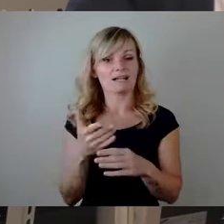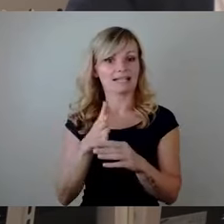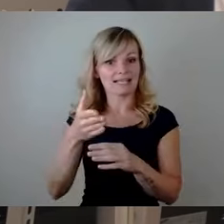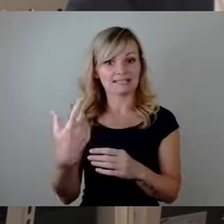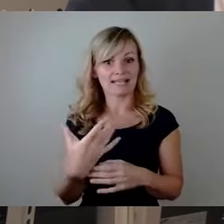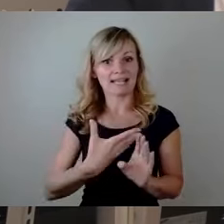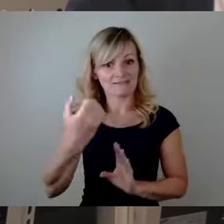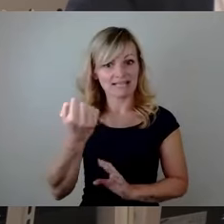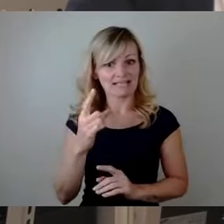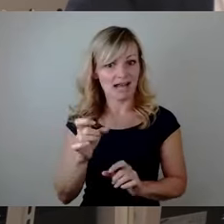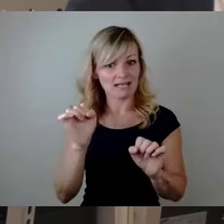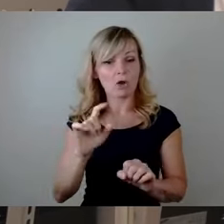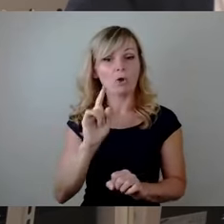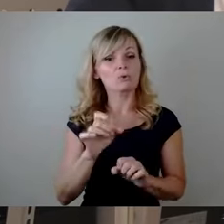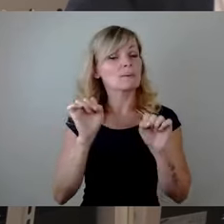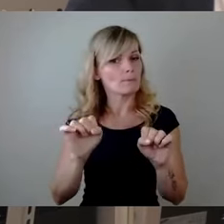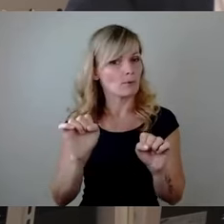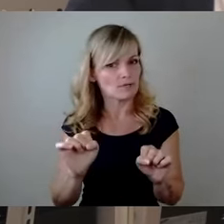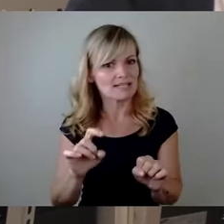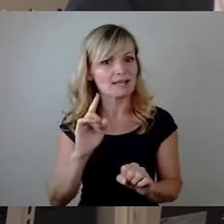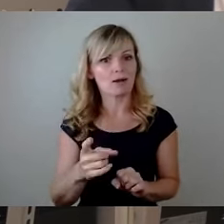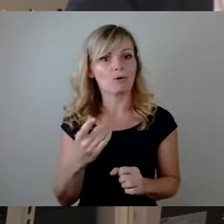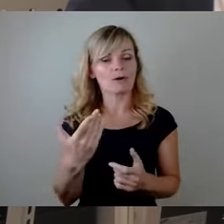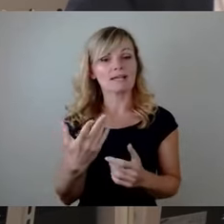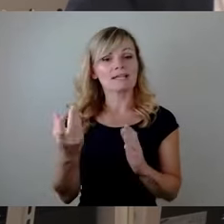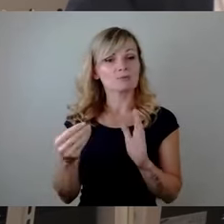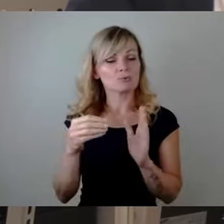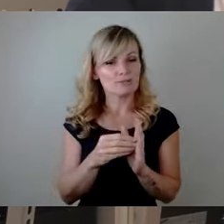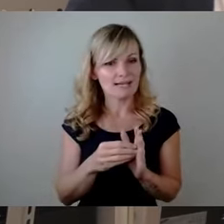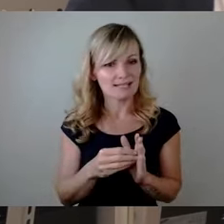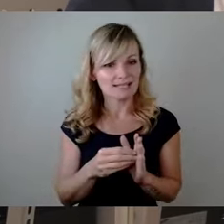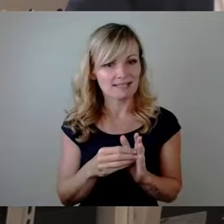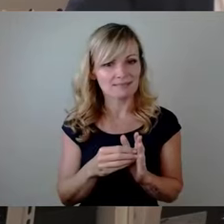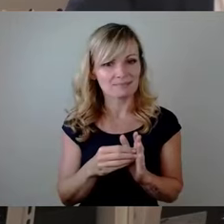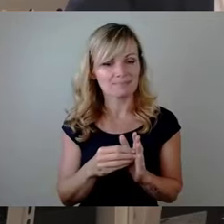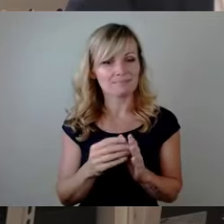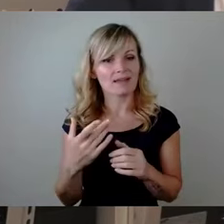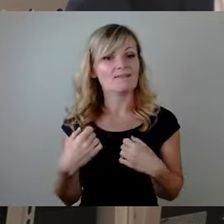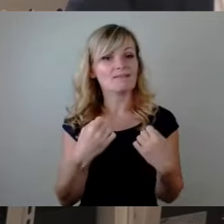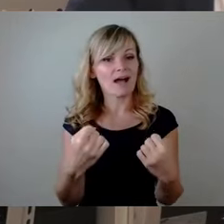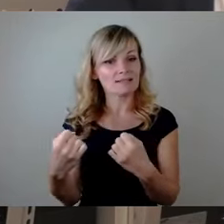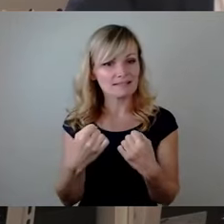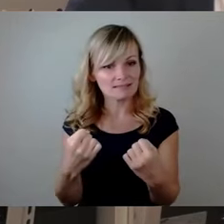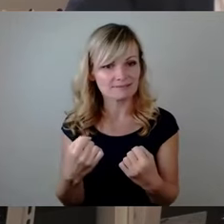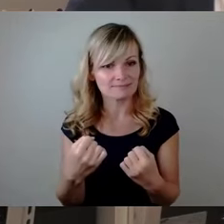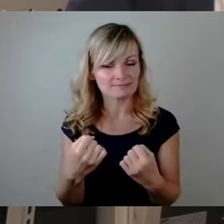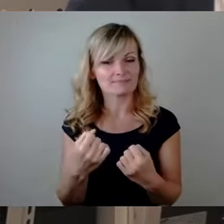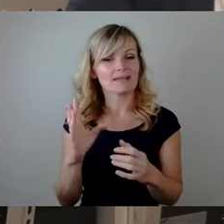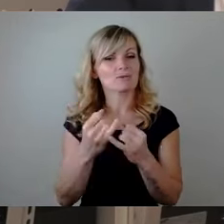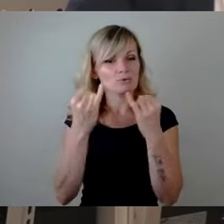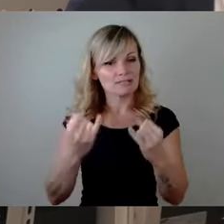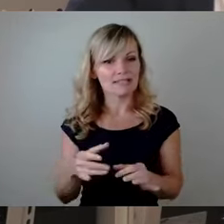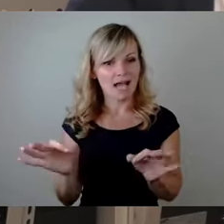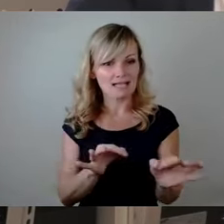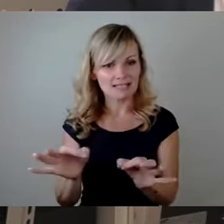haben im Übrigen auch die Möglichkeit, von den zusätzlichen Fahrten, die überhaupt durch diese Industrieansiedlung stattfinden,